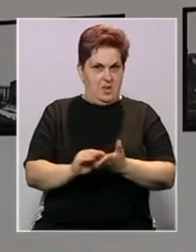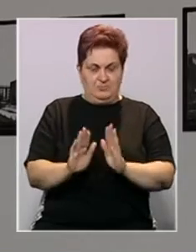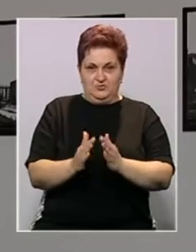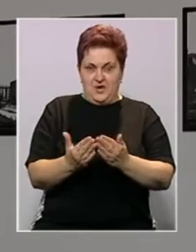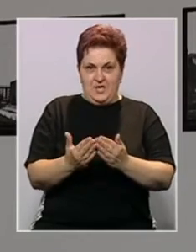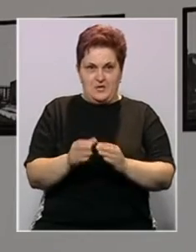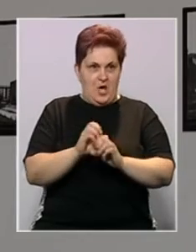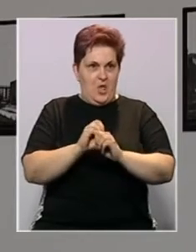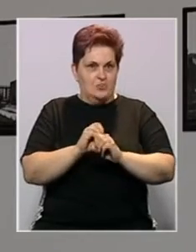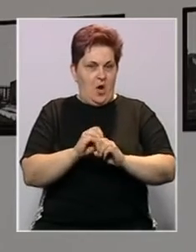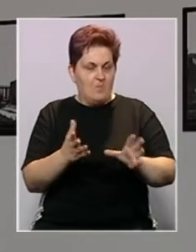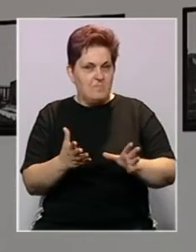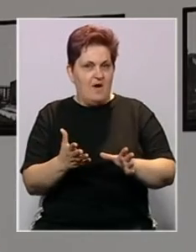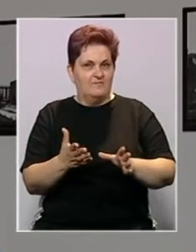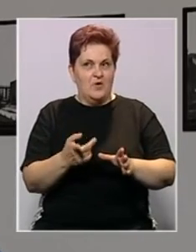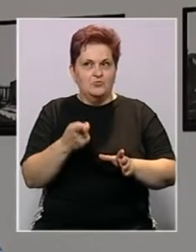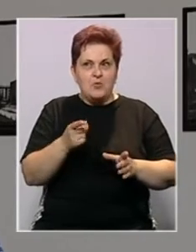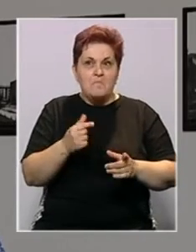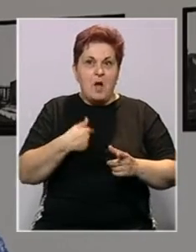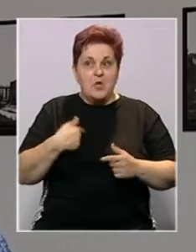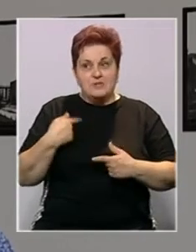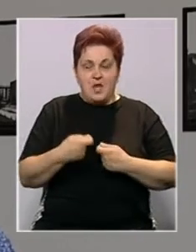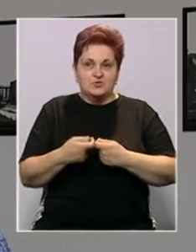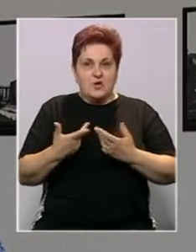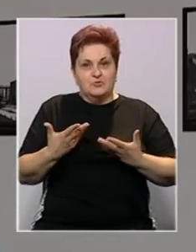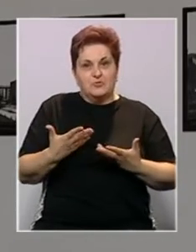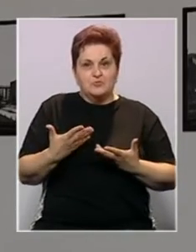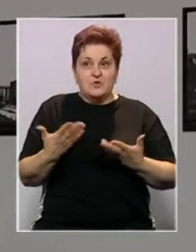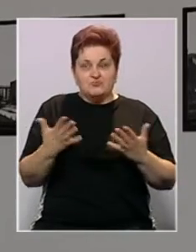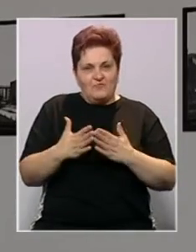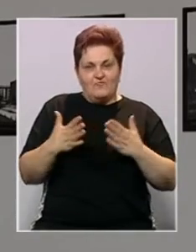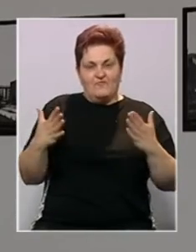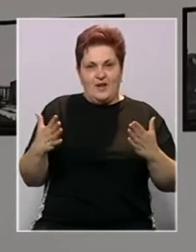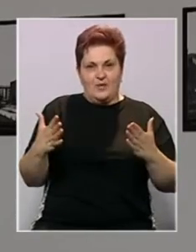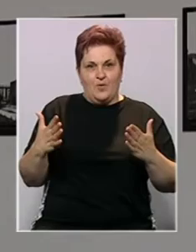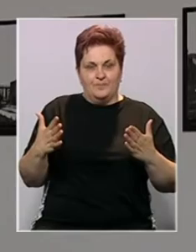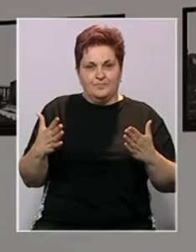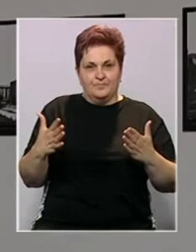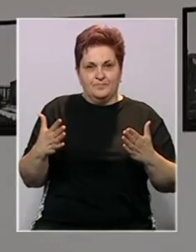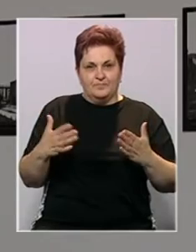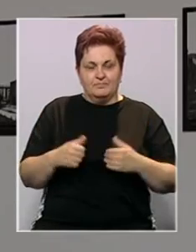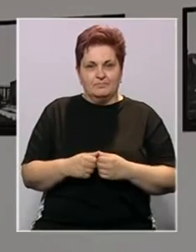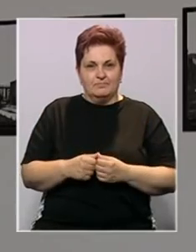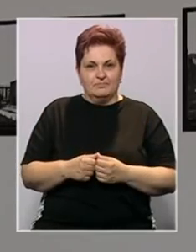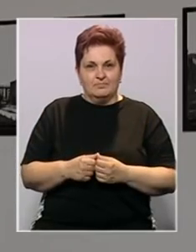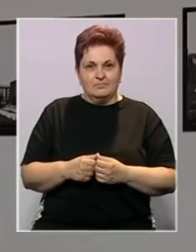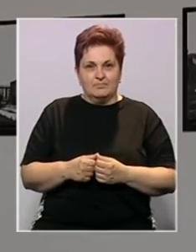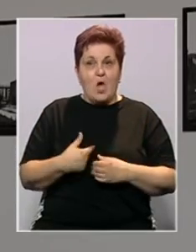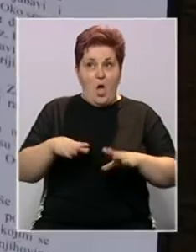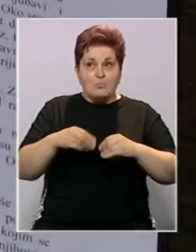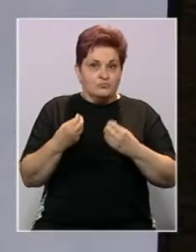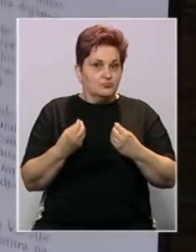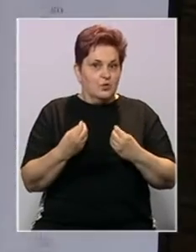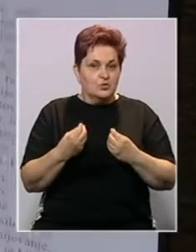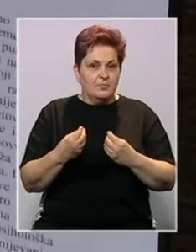knjigu, da objavi roman, ali tako to je malo za naše društvo ipak nešto veliko, a prilače nas u